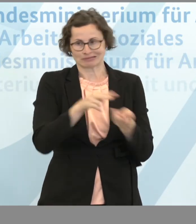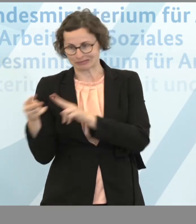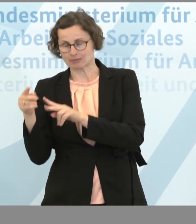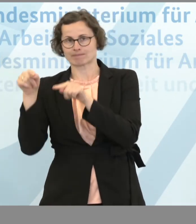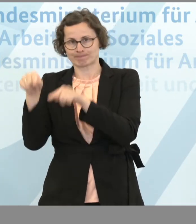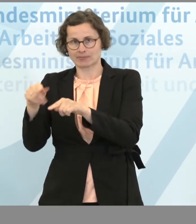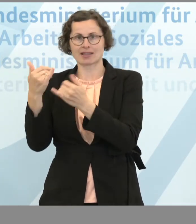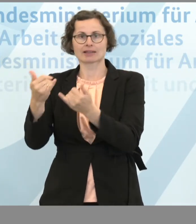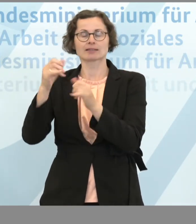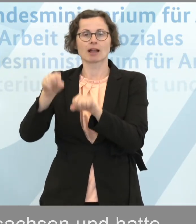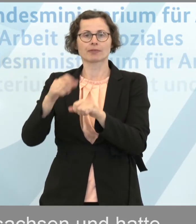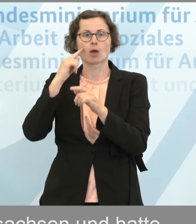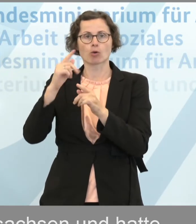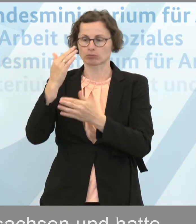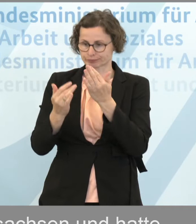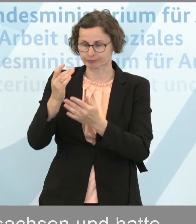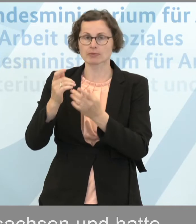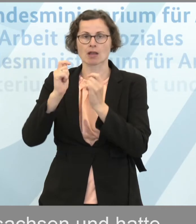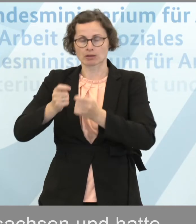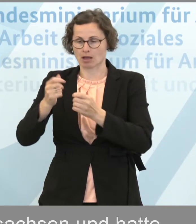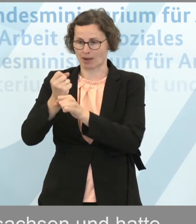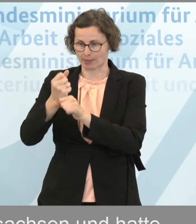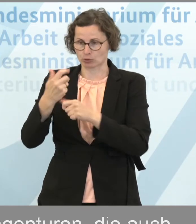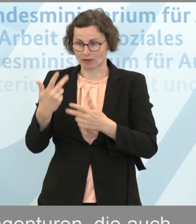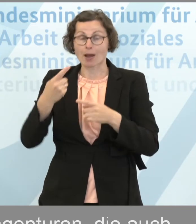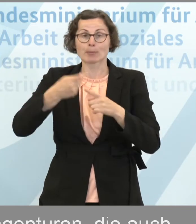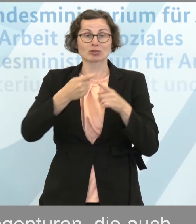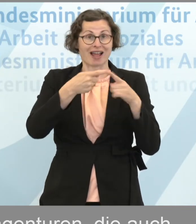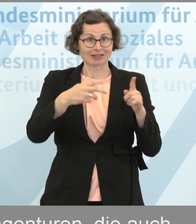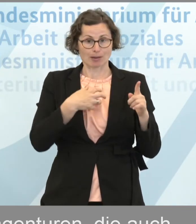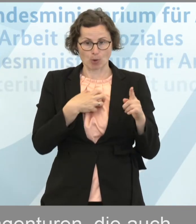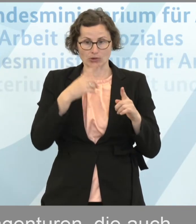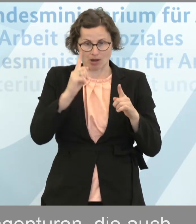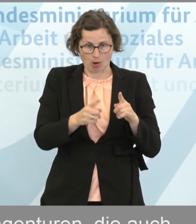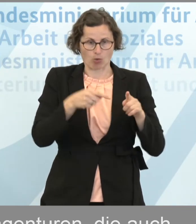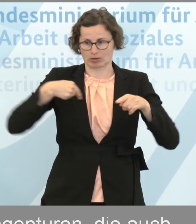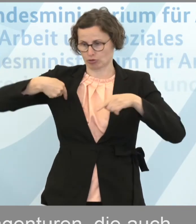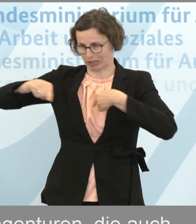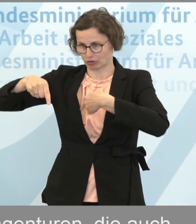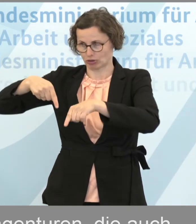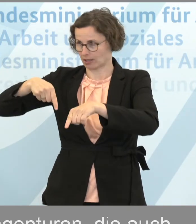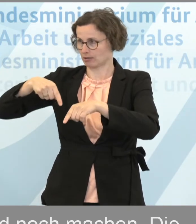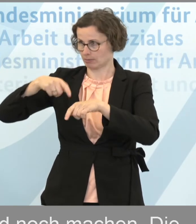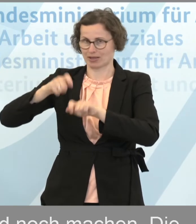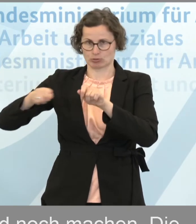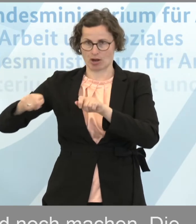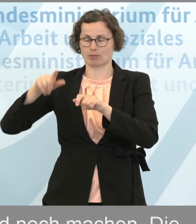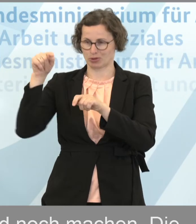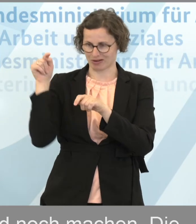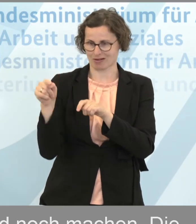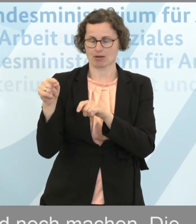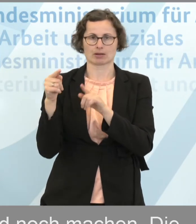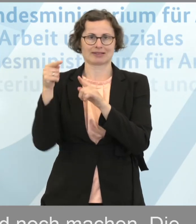können. Wir haben aus weiteren Behörden tatsächlich auch Personal zugeordnet, damit die Hilfen auch fließen können.